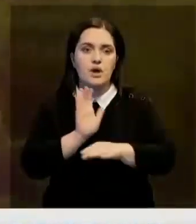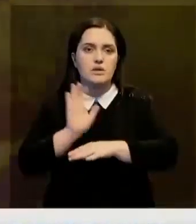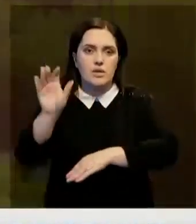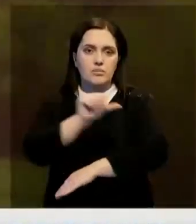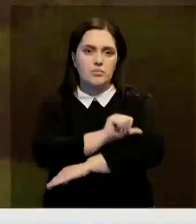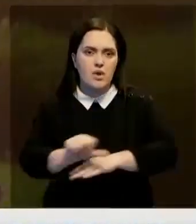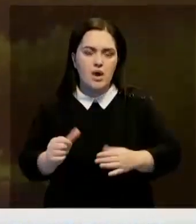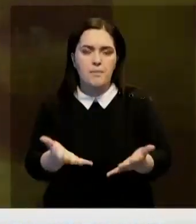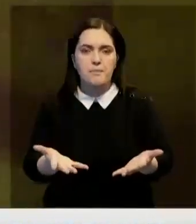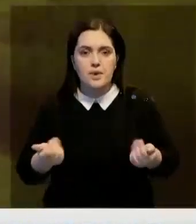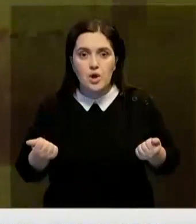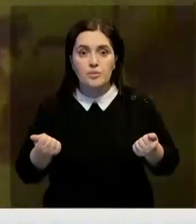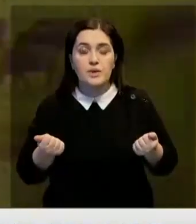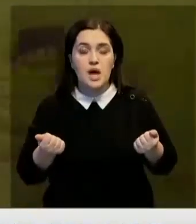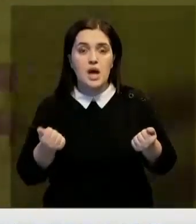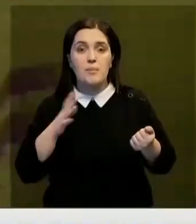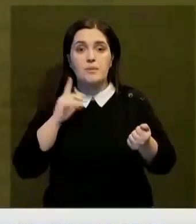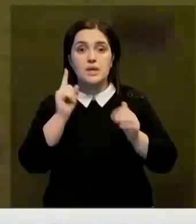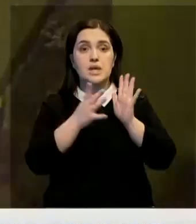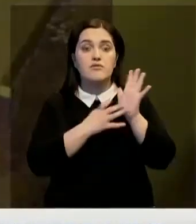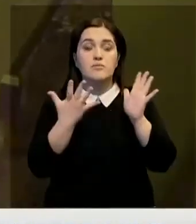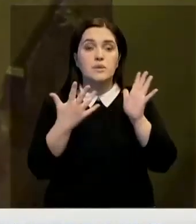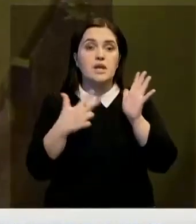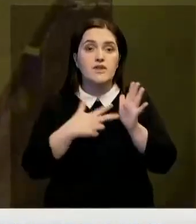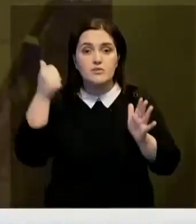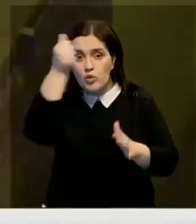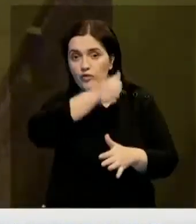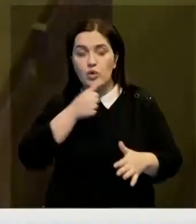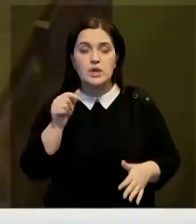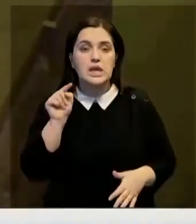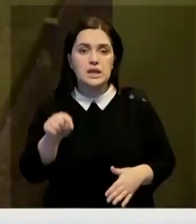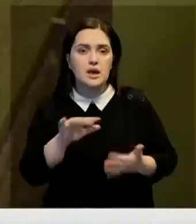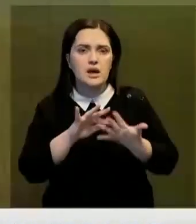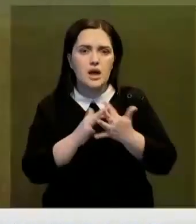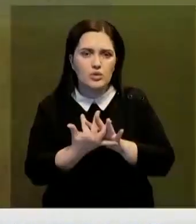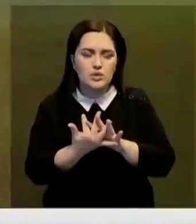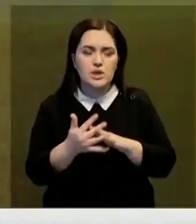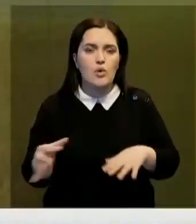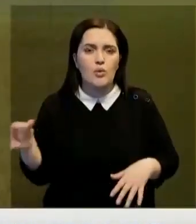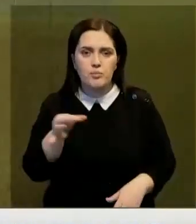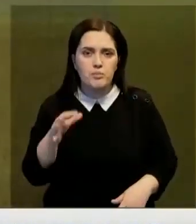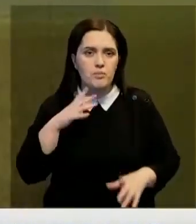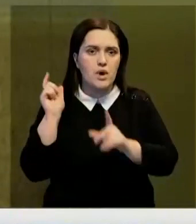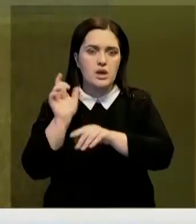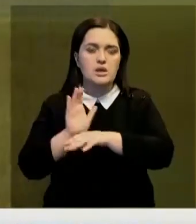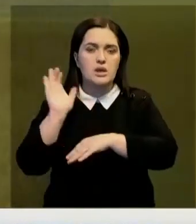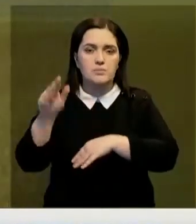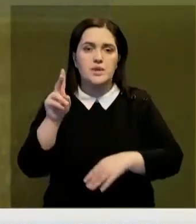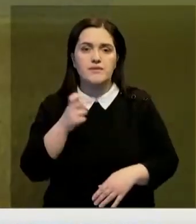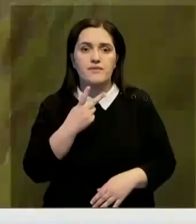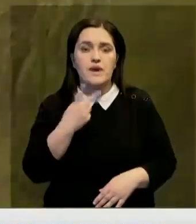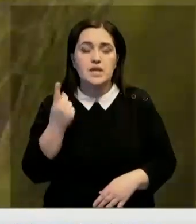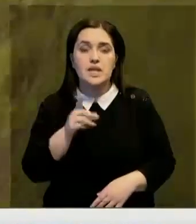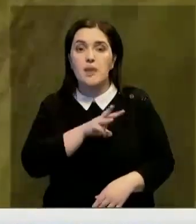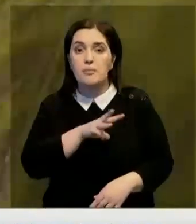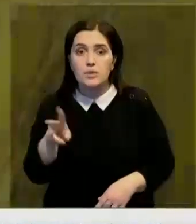более впечатляющими были результаты 1958 года. Тогда колхозы и совхозы области отгрузили государству 221